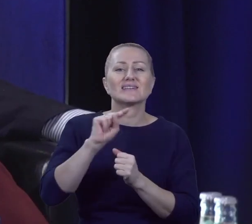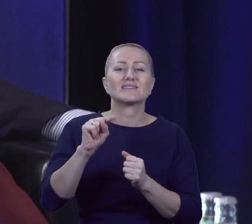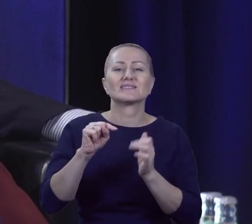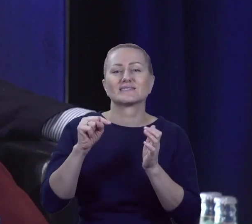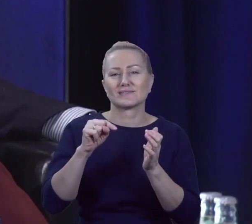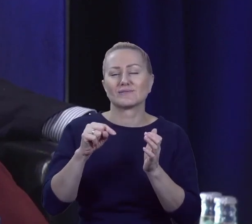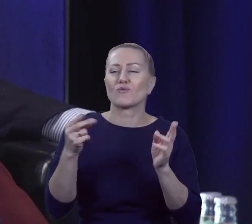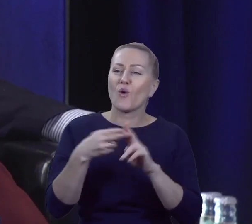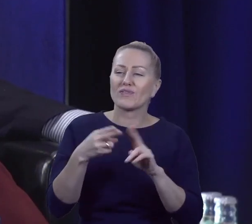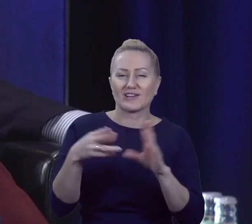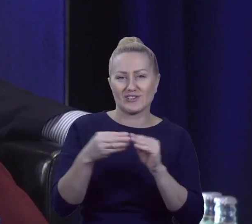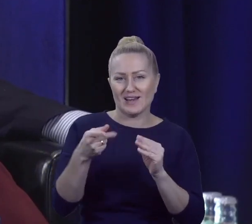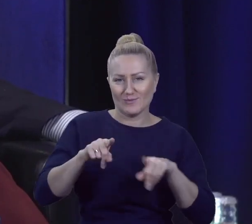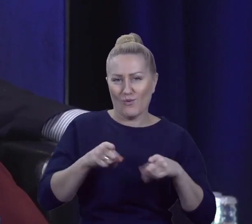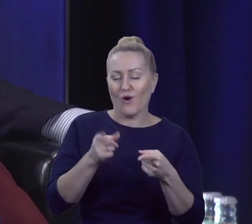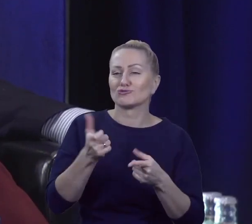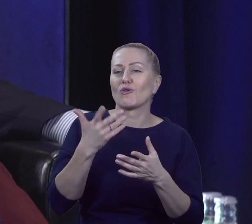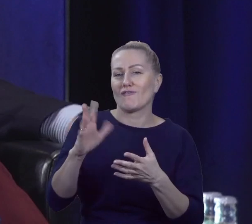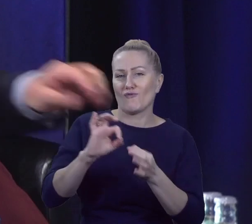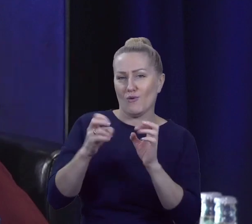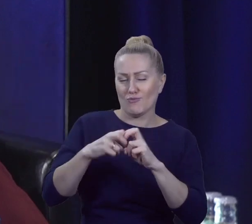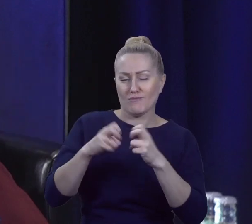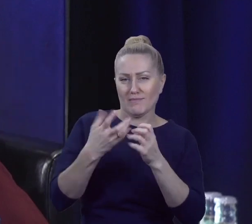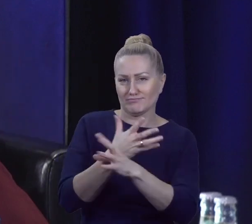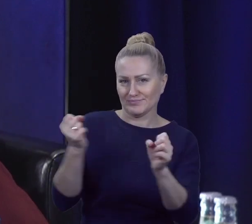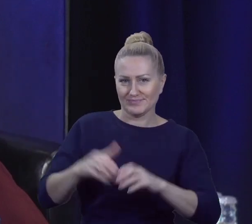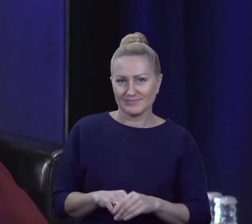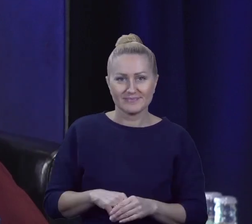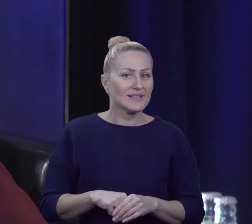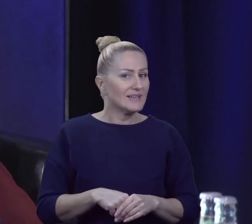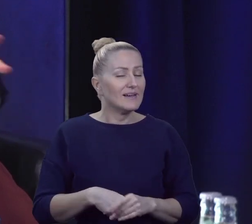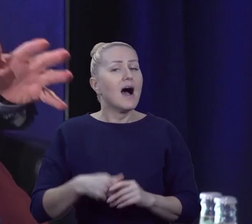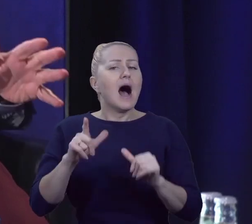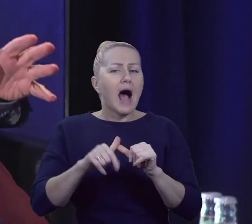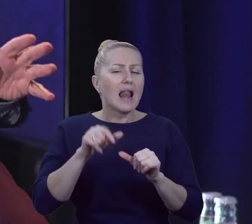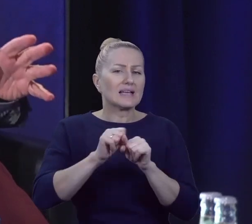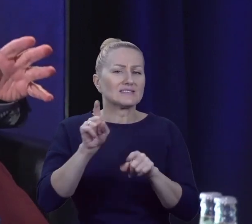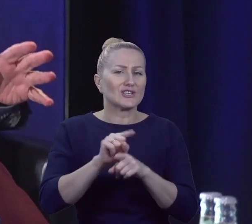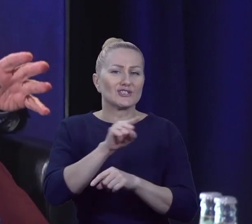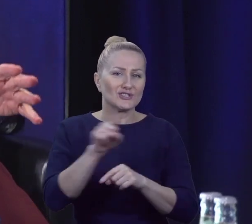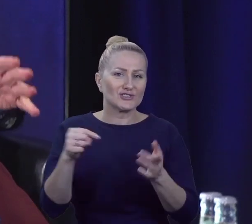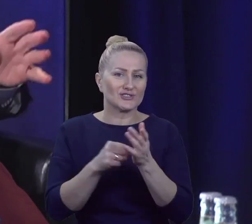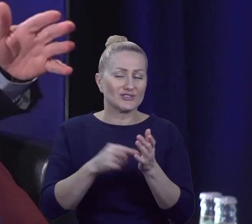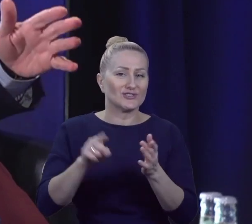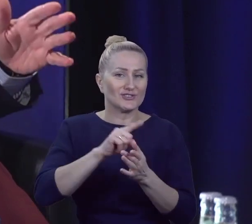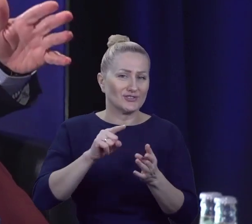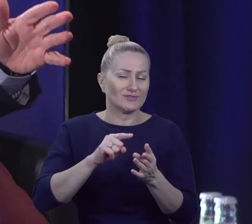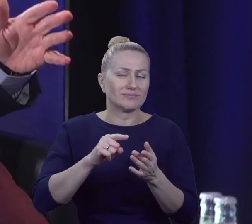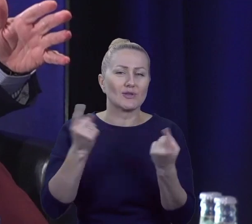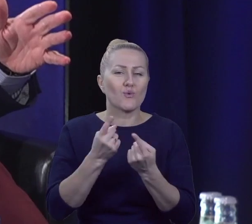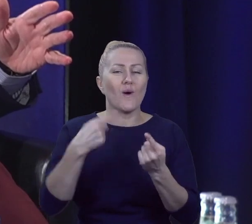organizacją, żeby ten problem rozwiązać. No tak, a jednocześnie mamy do czynienia z dosyć paradoksalnymi sytuacjami, o których zresztą sami mówicie. Znaczy ludzie